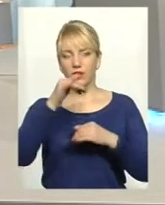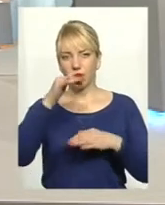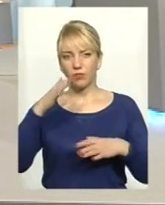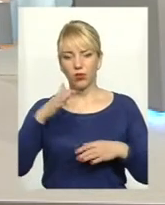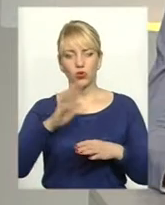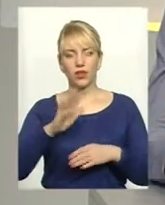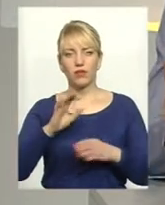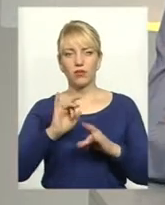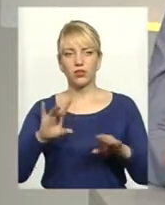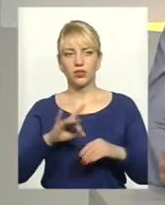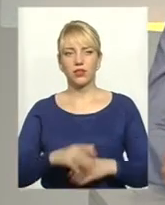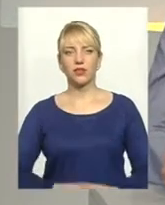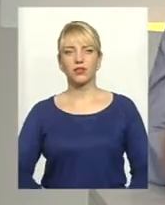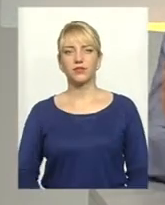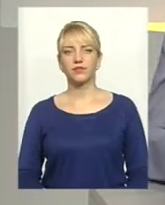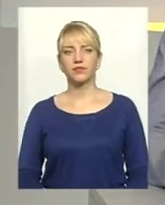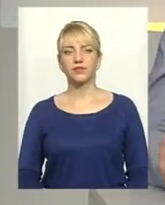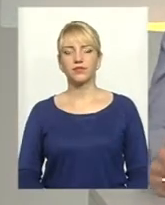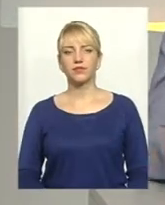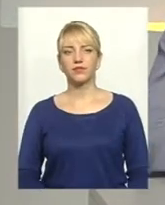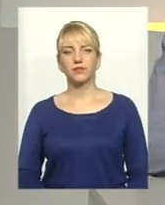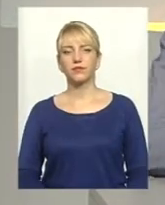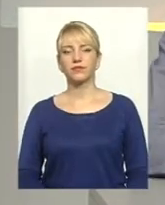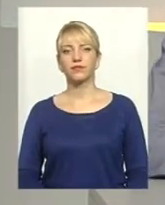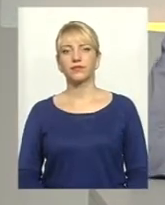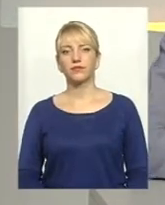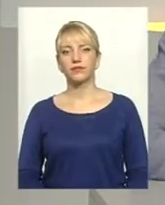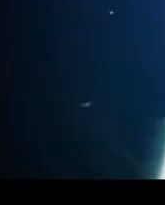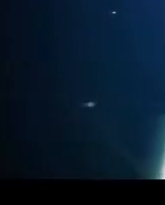поділитися. Прошу, зверніть увагу на екран. Дуже стисно.